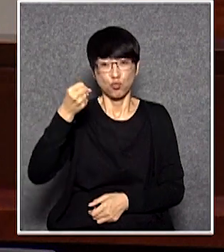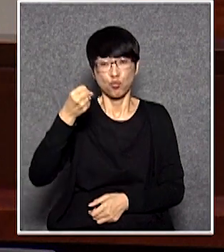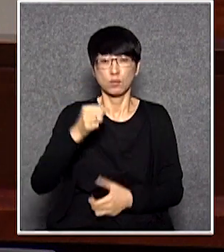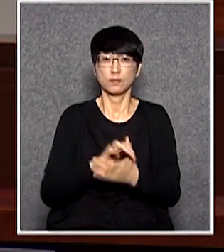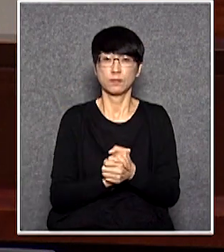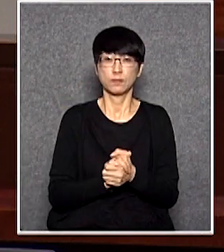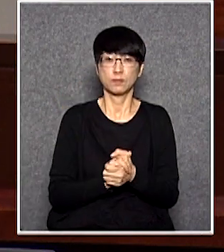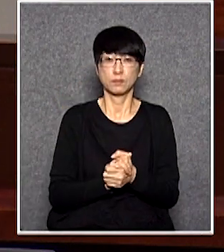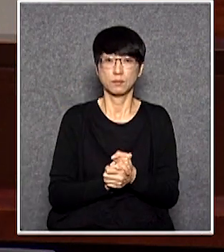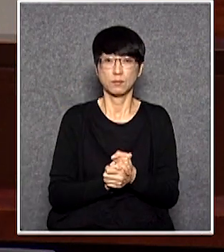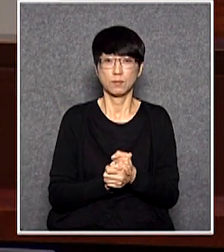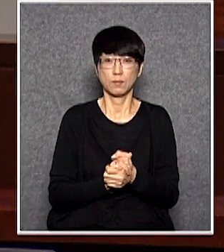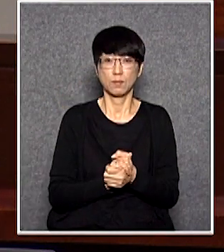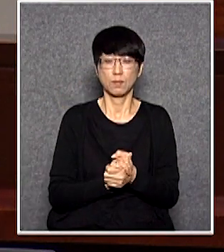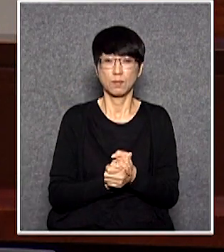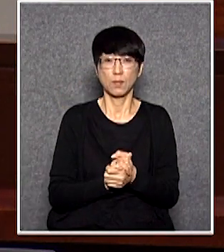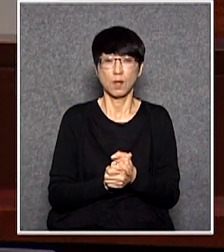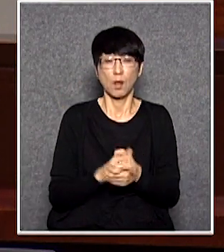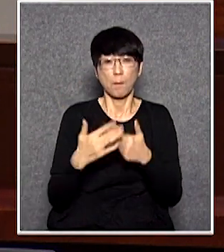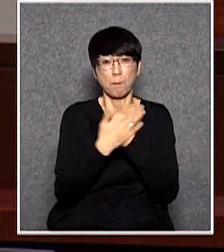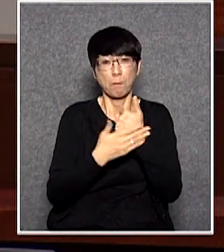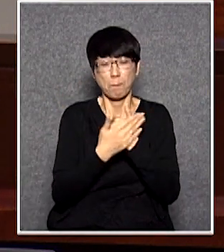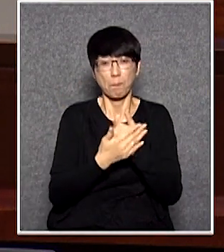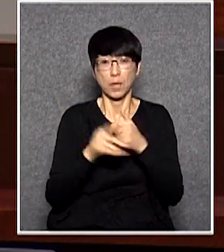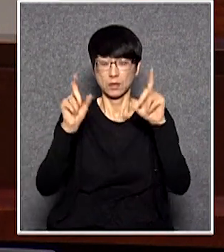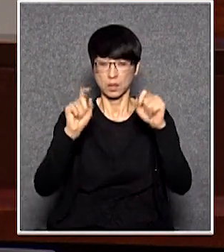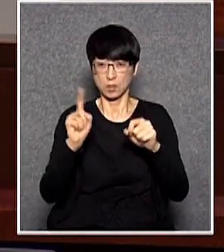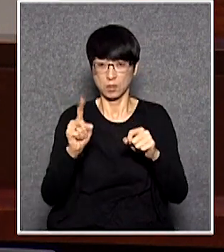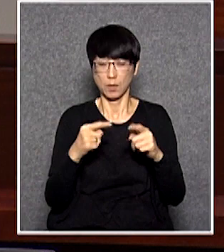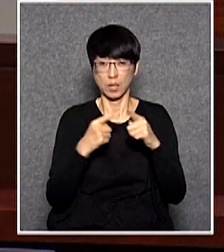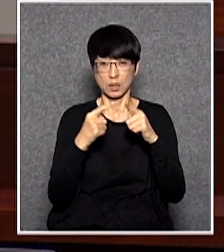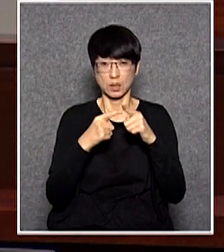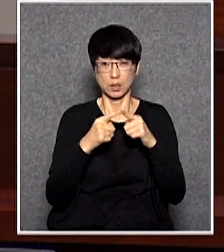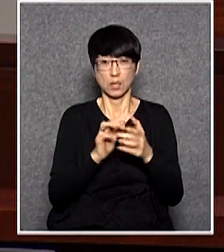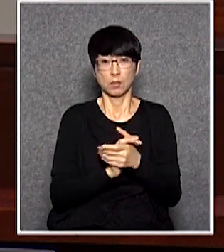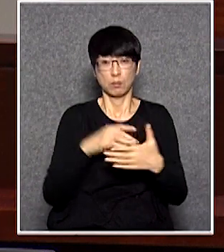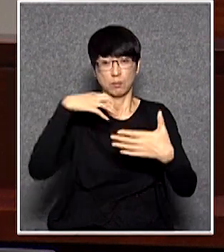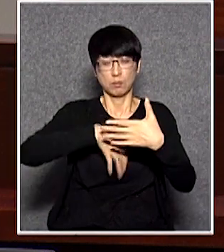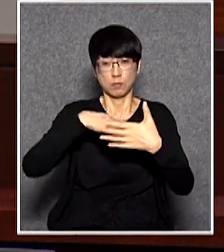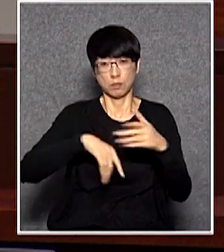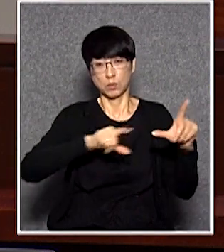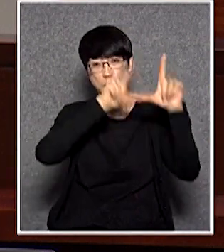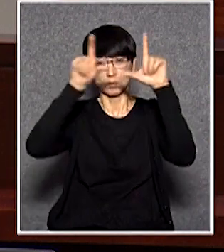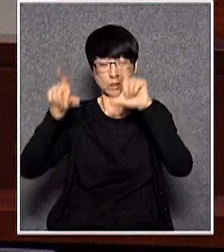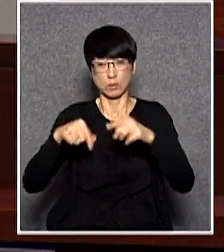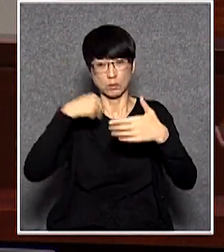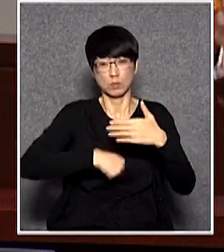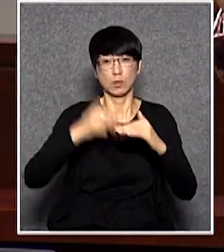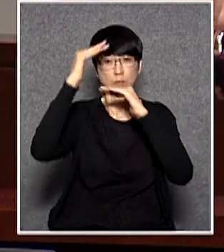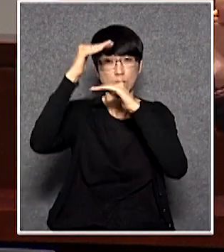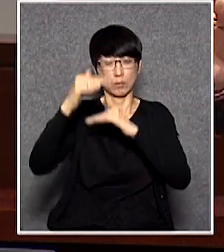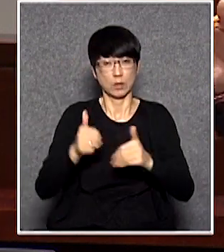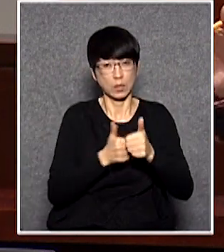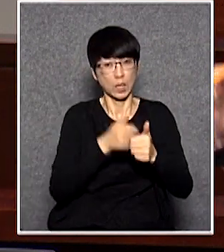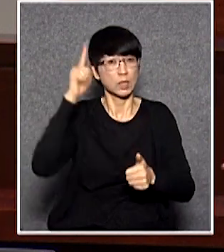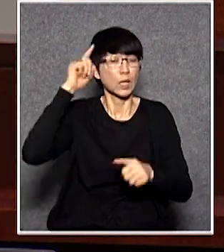力對意識形態起了一些維護的作用意思是什麼人的本身就生活在某種話語的秩序之中我們的